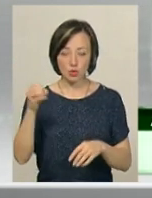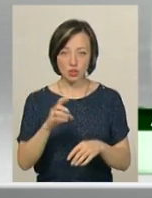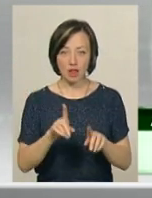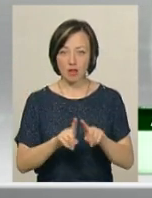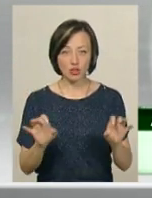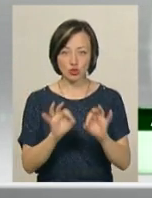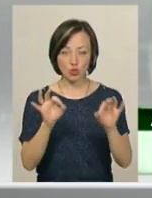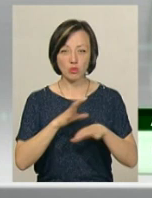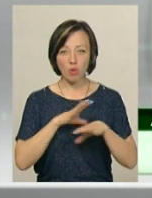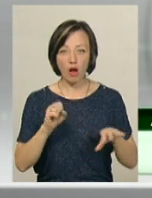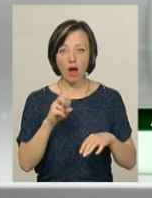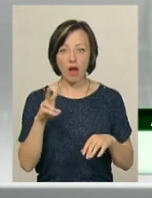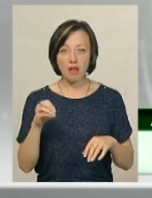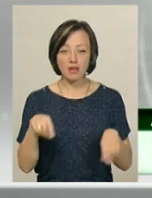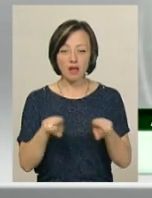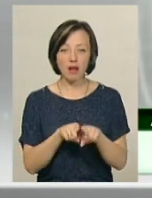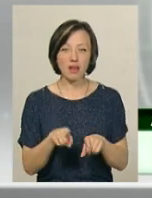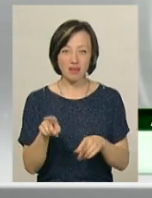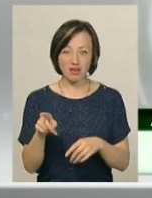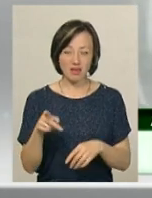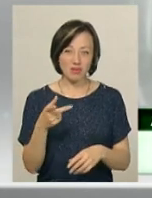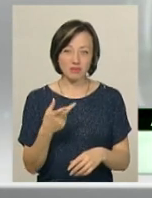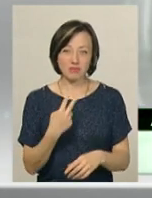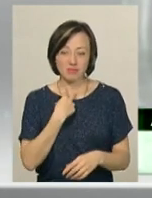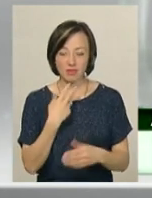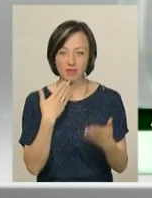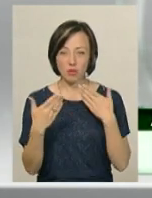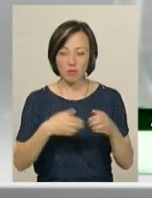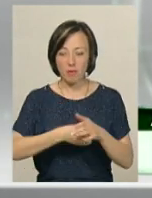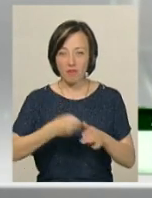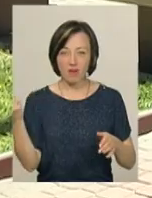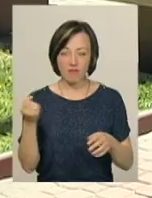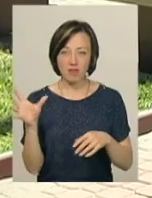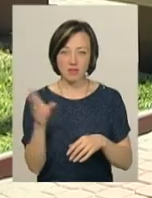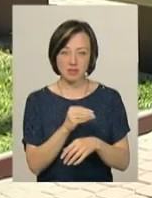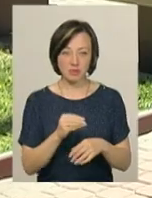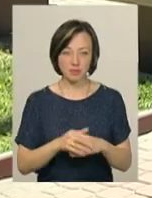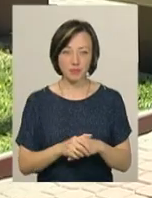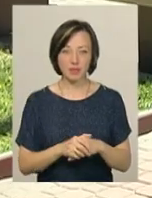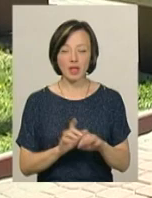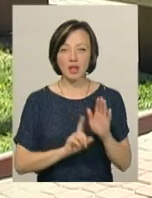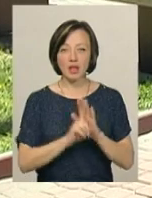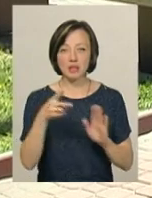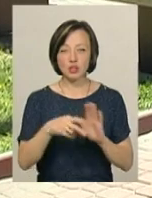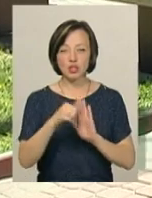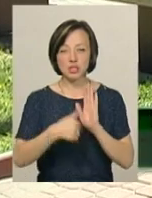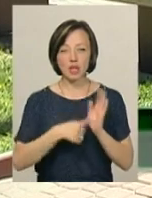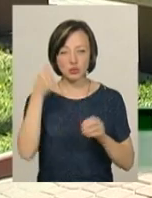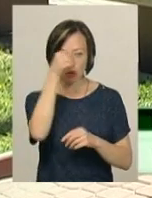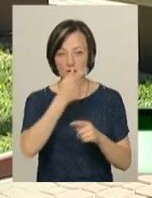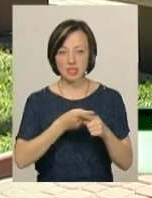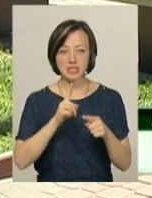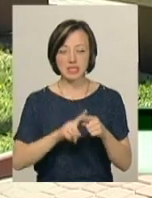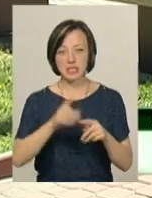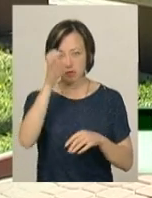Нем'ї чого не станеться. Але такий вандалізм, таке варварське відношення, там повиривали все з коріння. З 2016 року ось